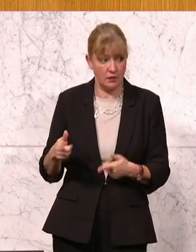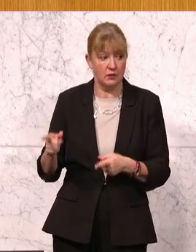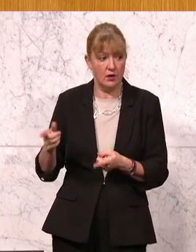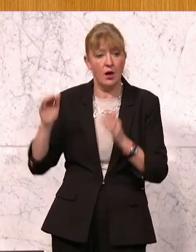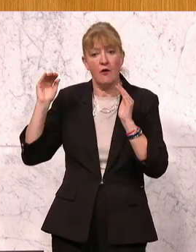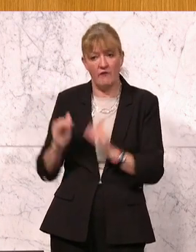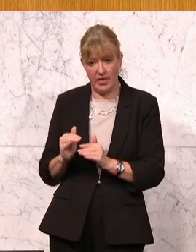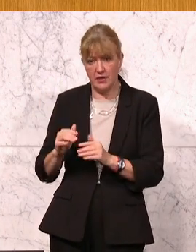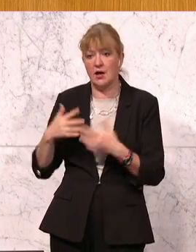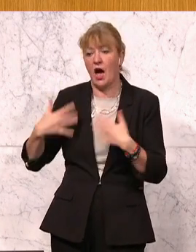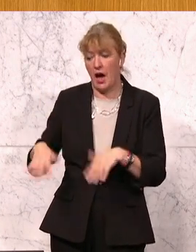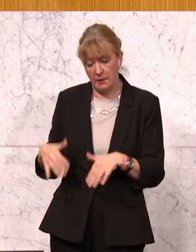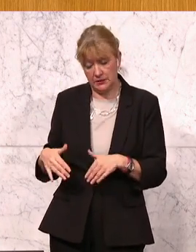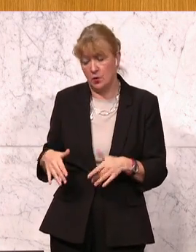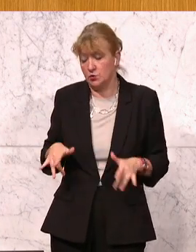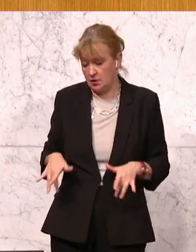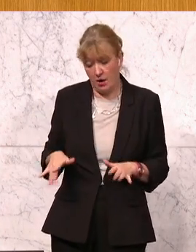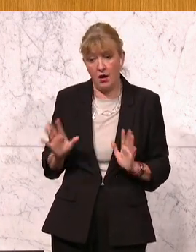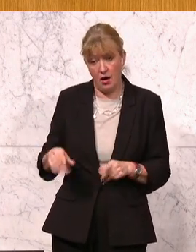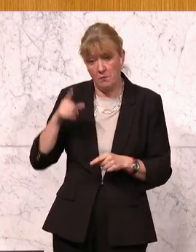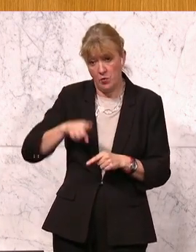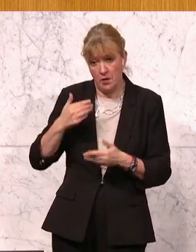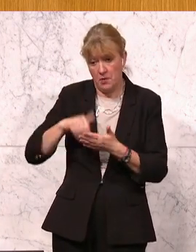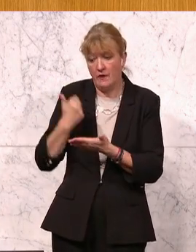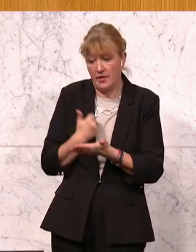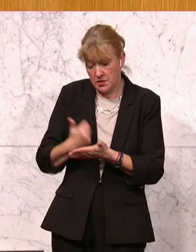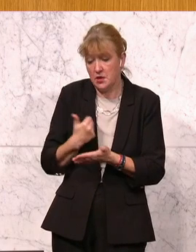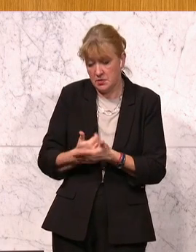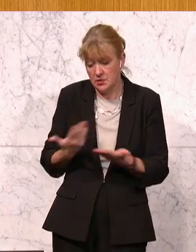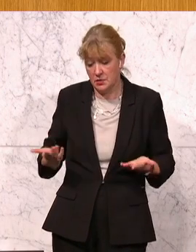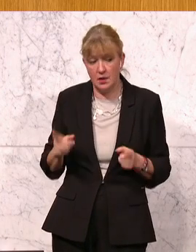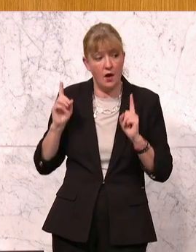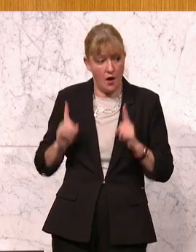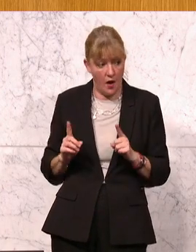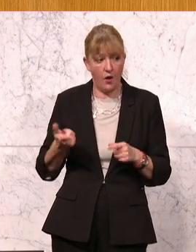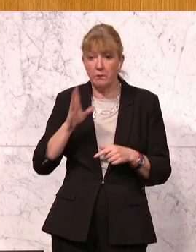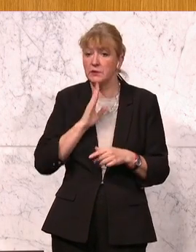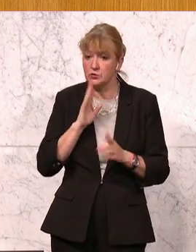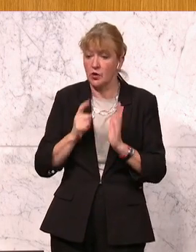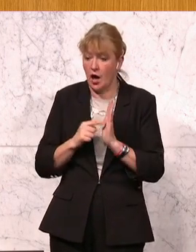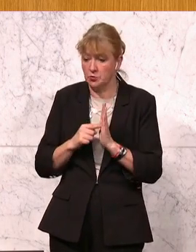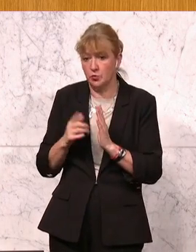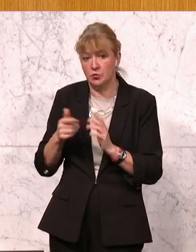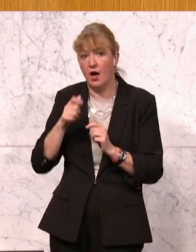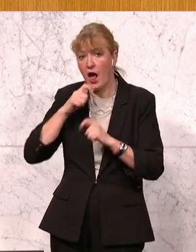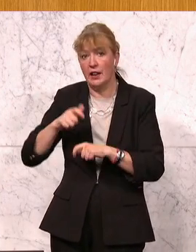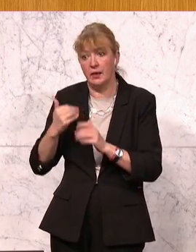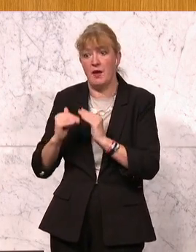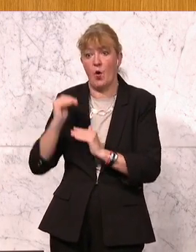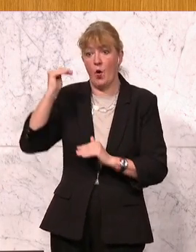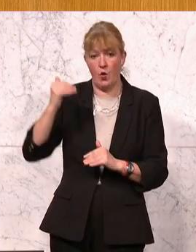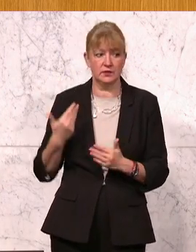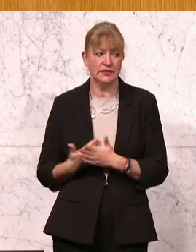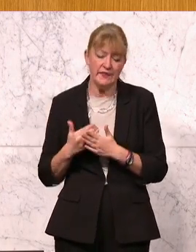weniger arbeitslos. Es steigt das monatliche Einkommen und es steigen auch die Pensionsansprüche im Alter. Damit würde sich